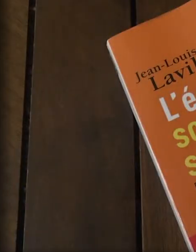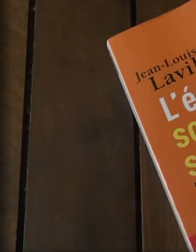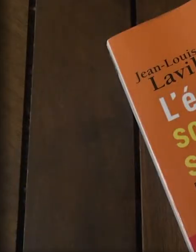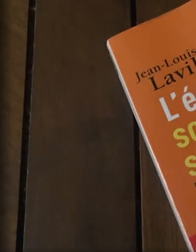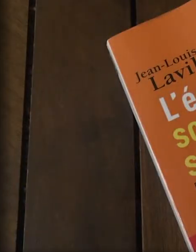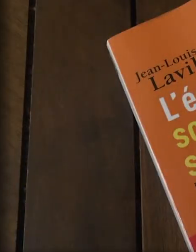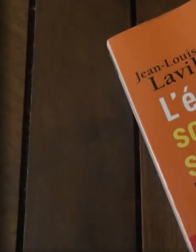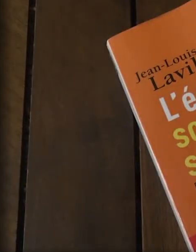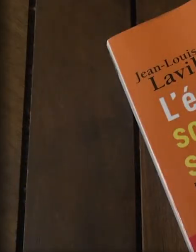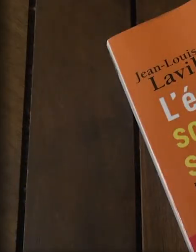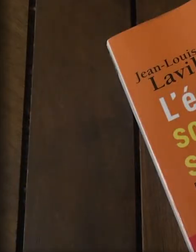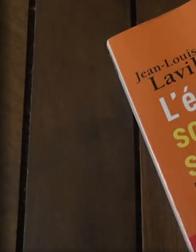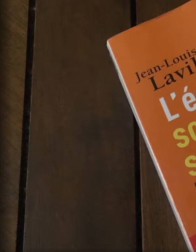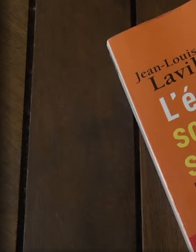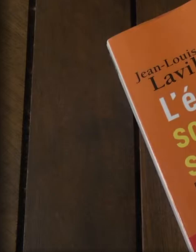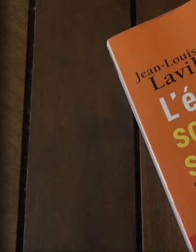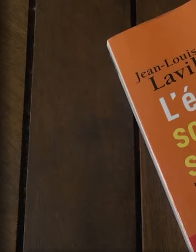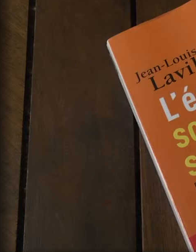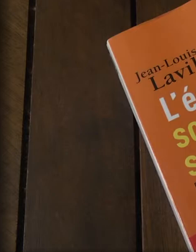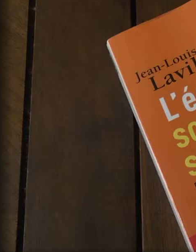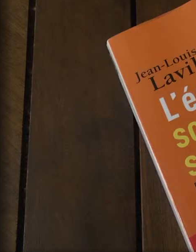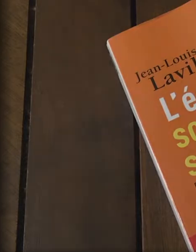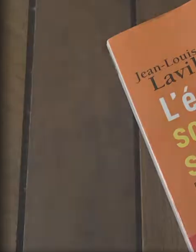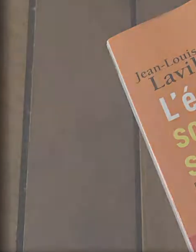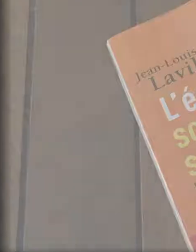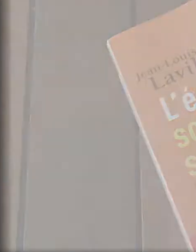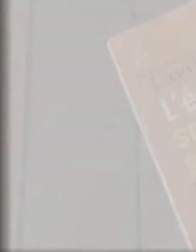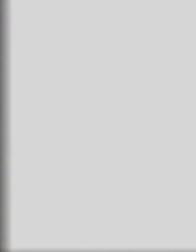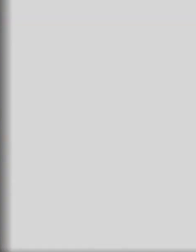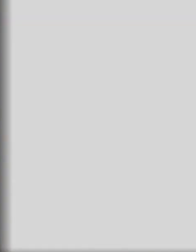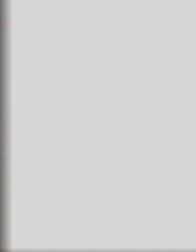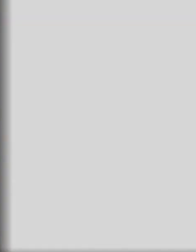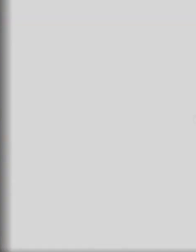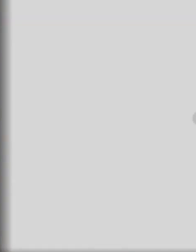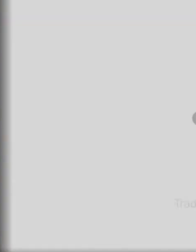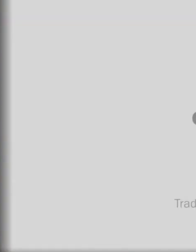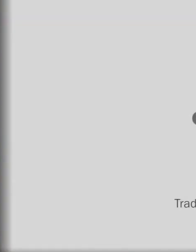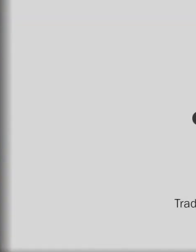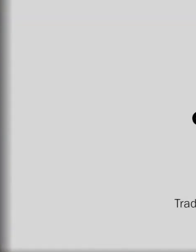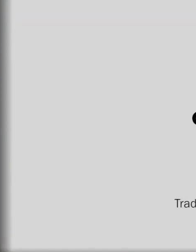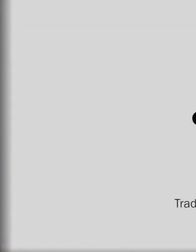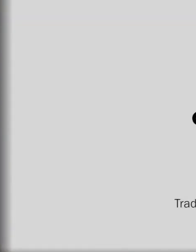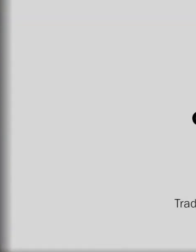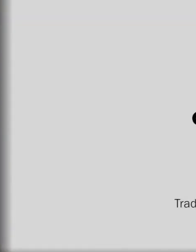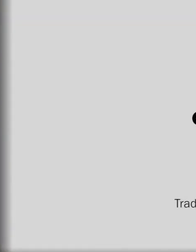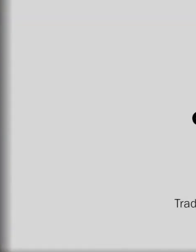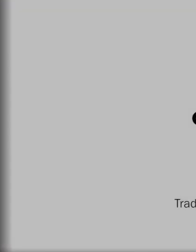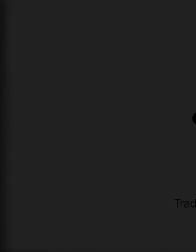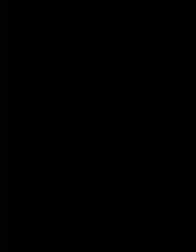ST' 501